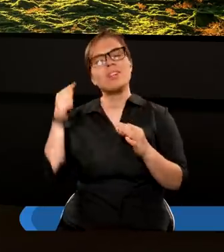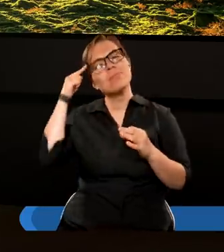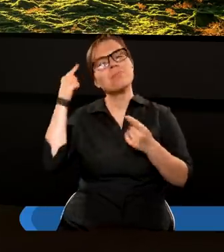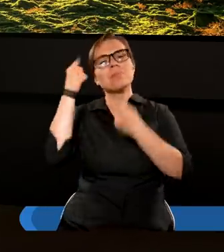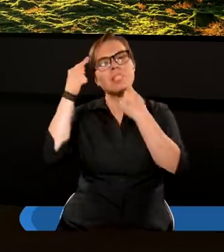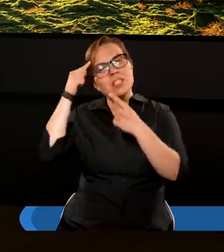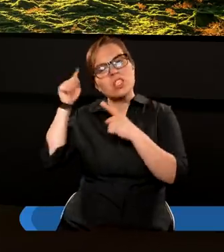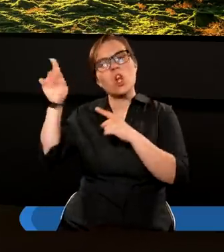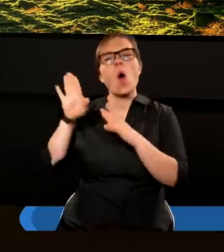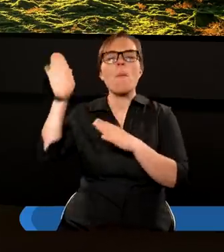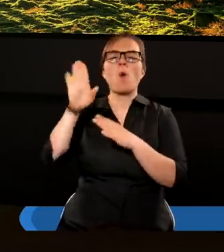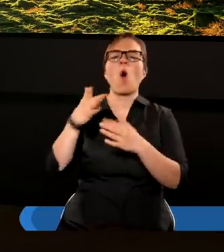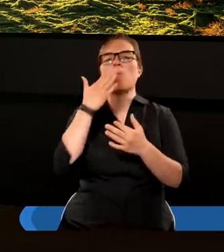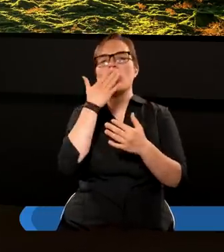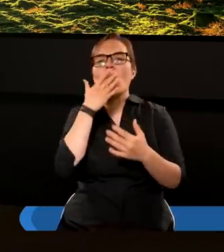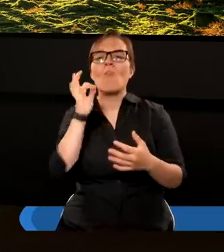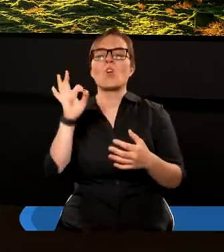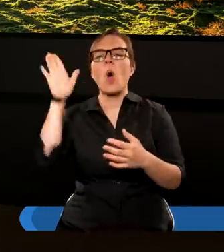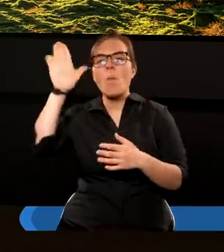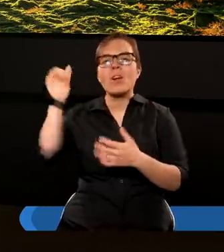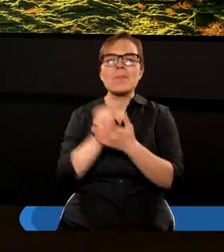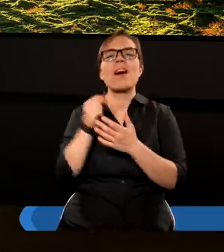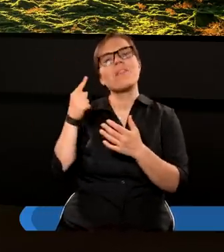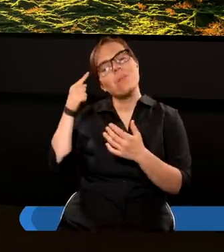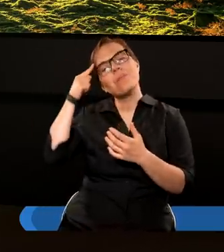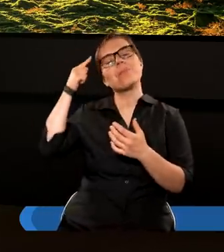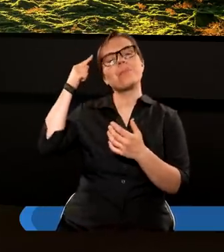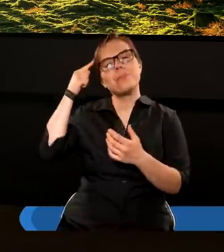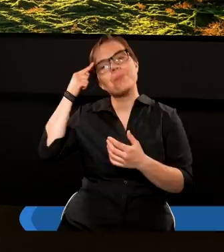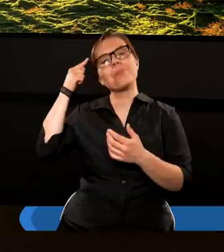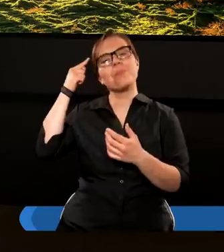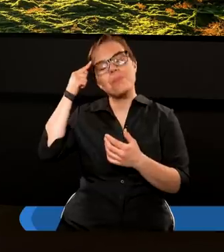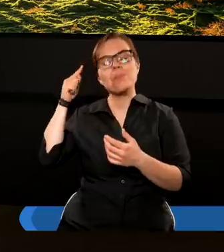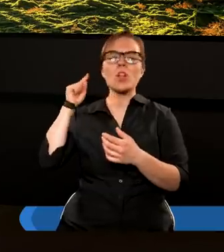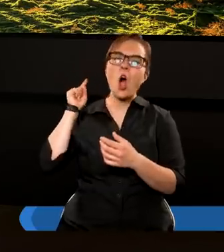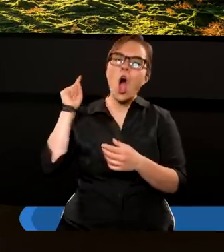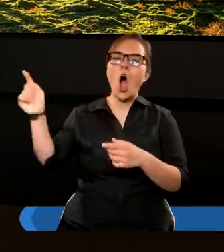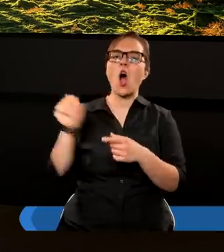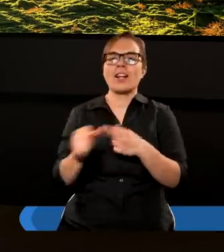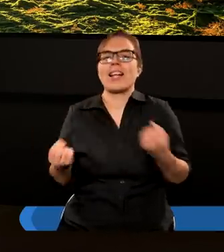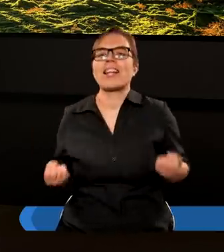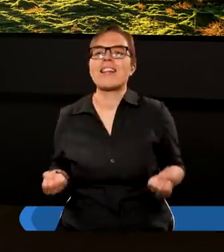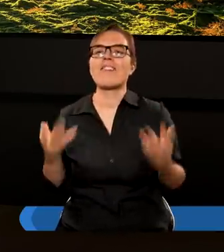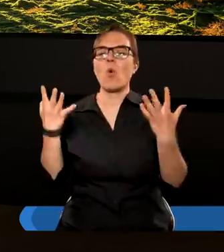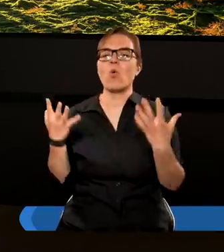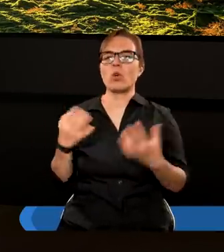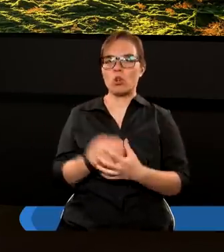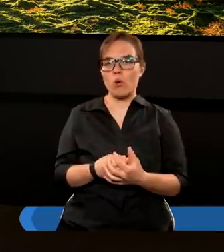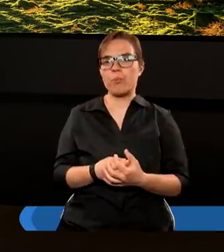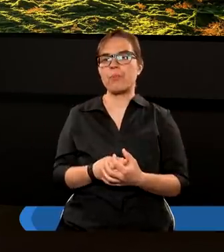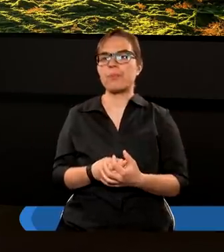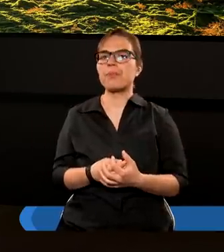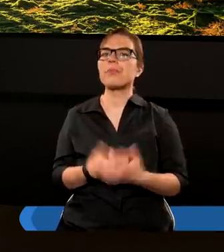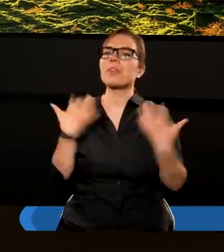sprawach, mówić o Bożych sprawach i przypominać sobie, że to On jest stwórcą. Ale